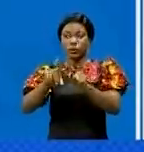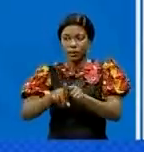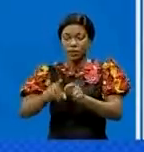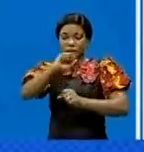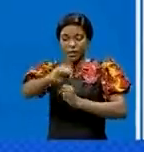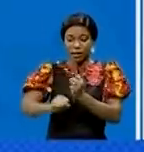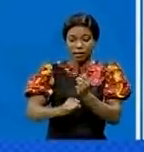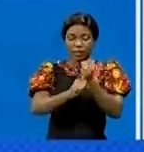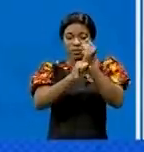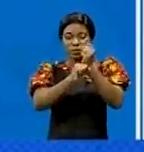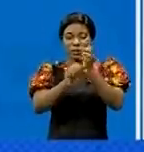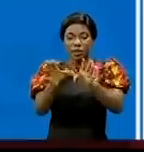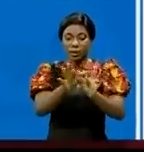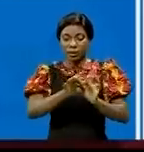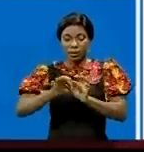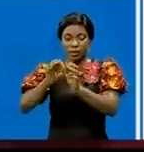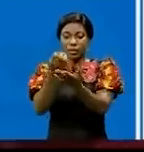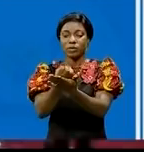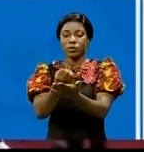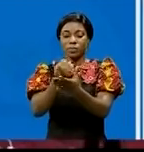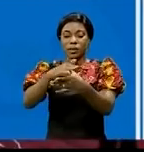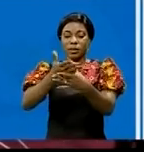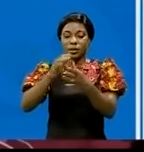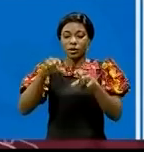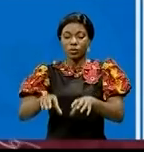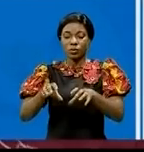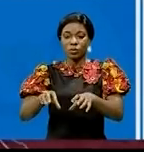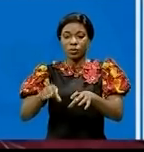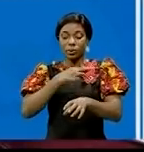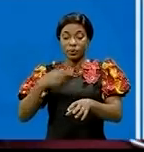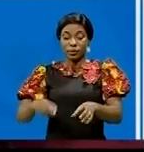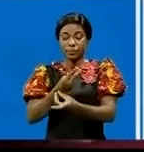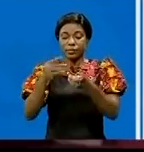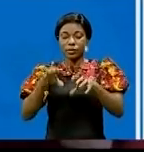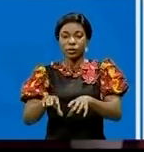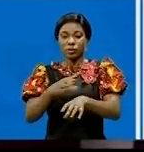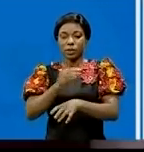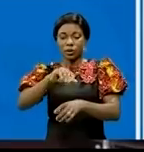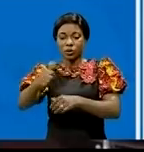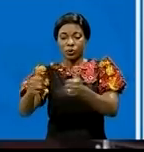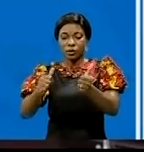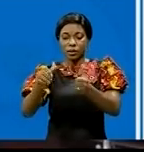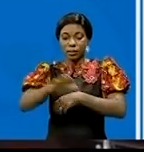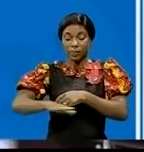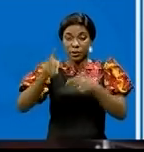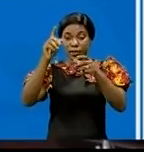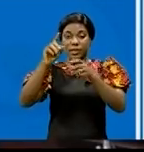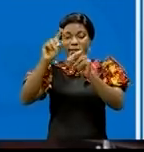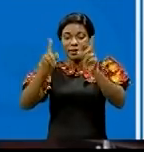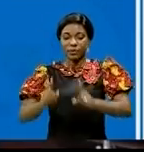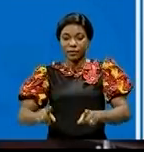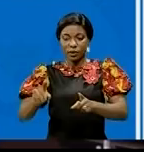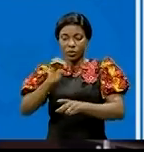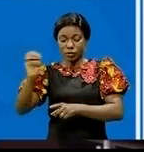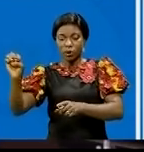renforcer la coopération économique entre la République démocratique du Congo et ses pays de l'Afrique australe, d'une autre